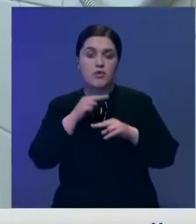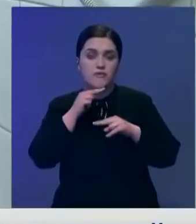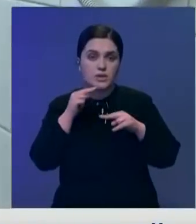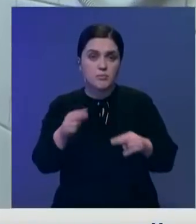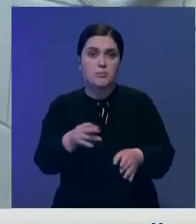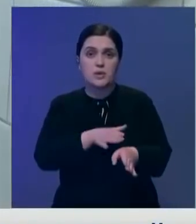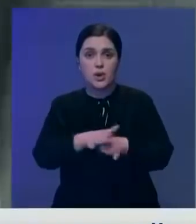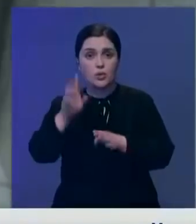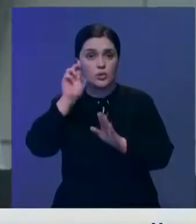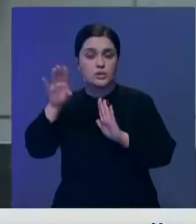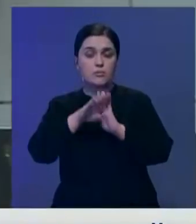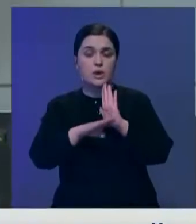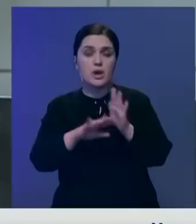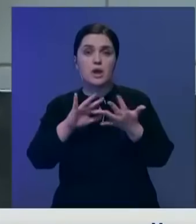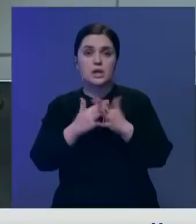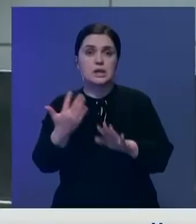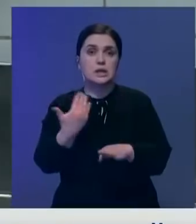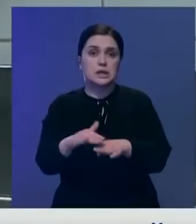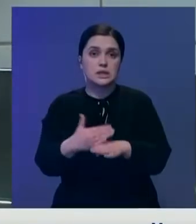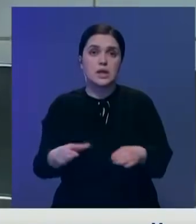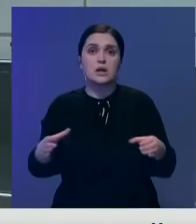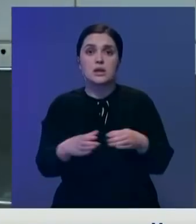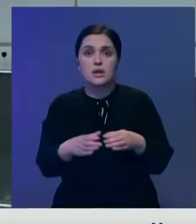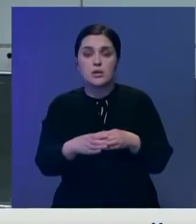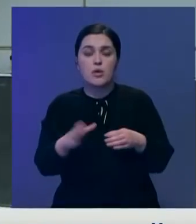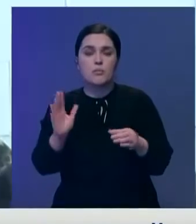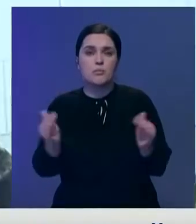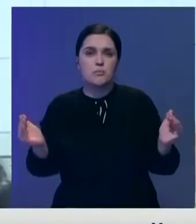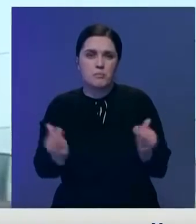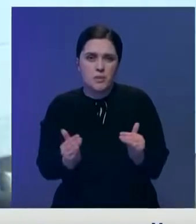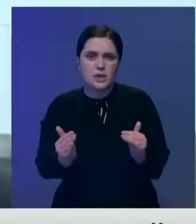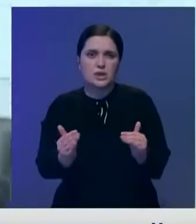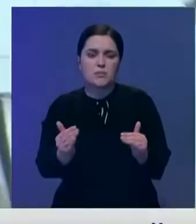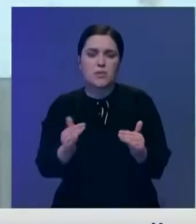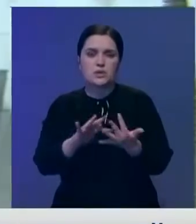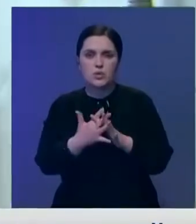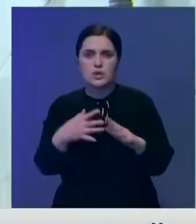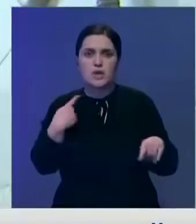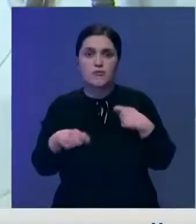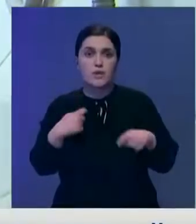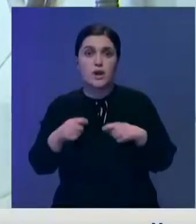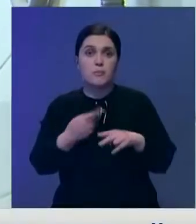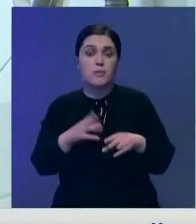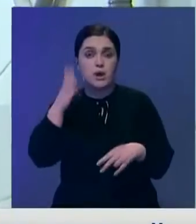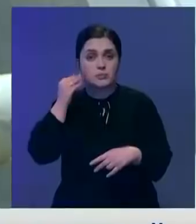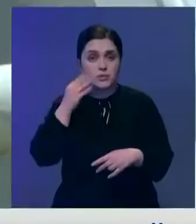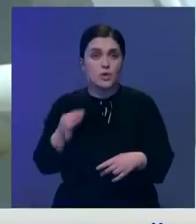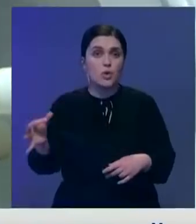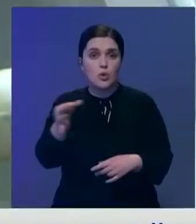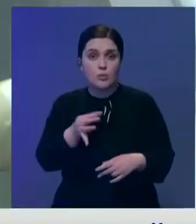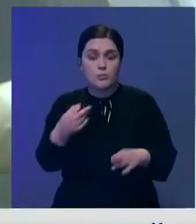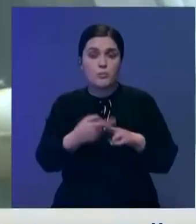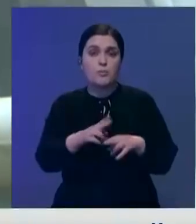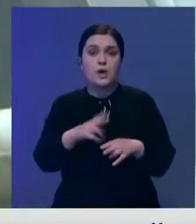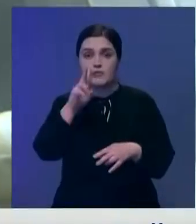реализации госпрограммы в аграрной кредитной корпорации уделяют мелким сельхозтоваропроизводителям. Это производство в Алматинской области как раз одно из таких.